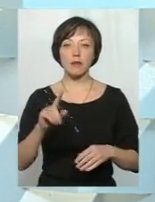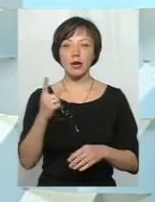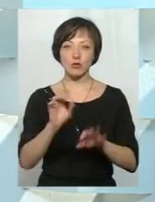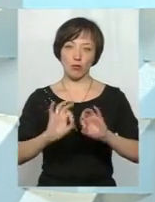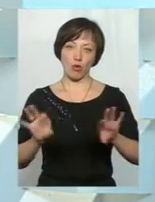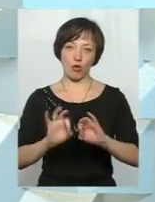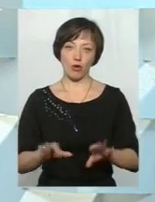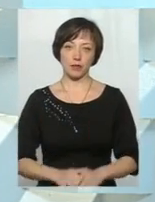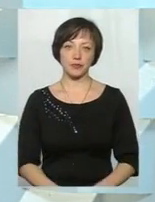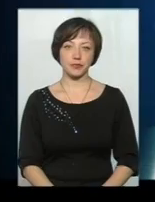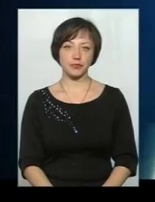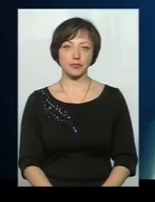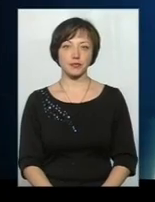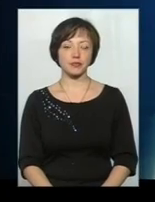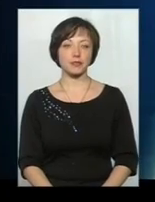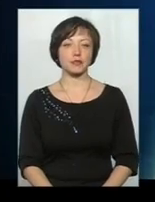про ЛОГ.